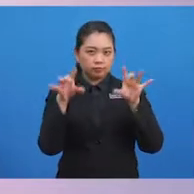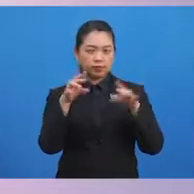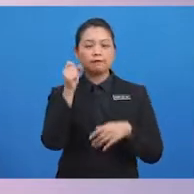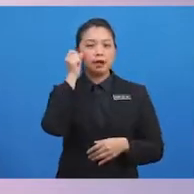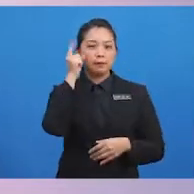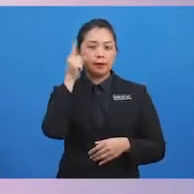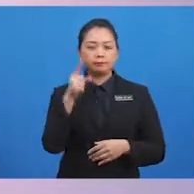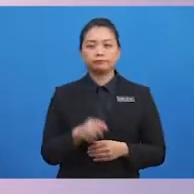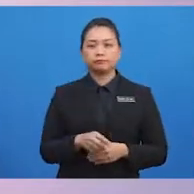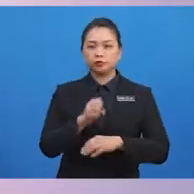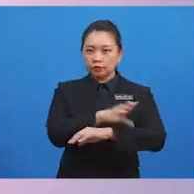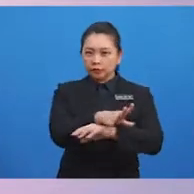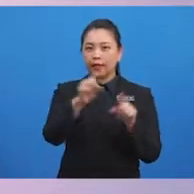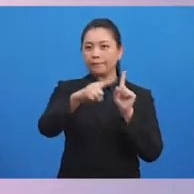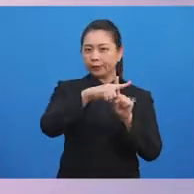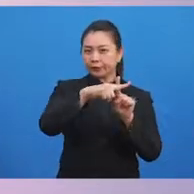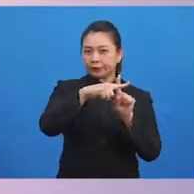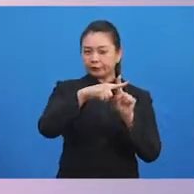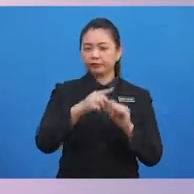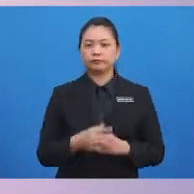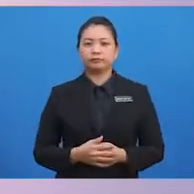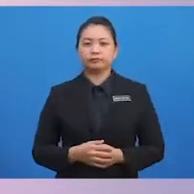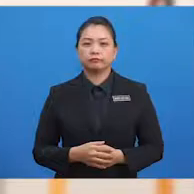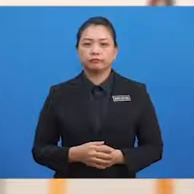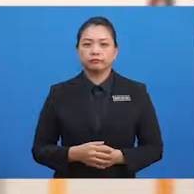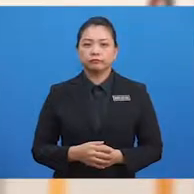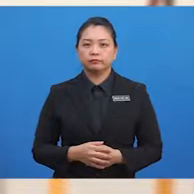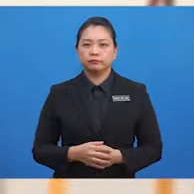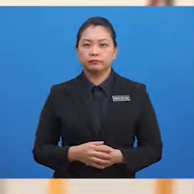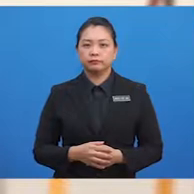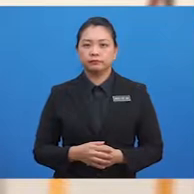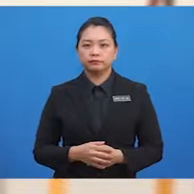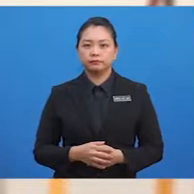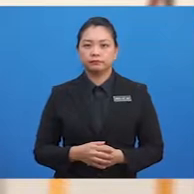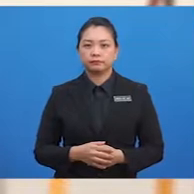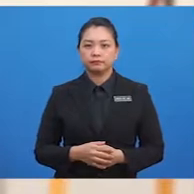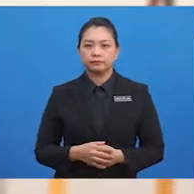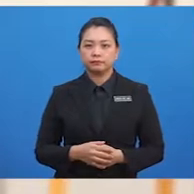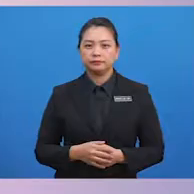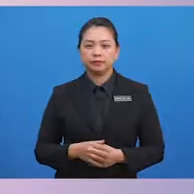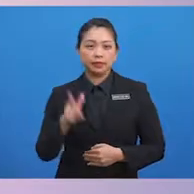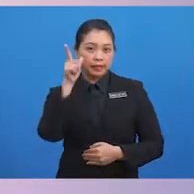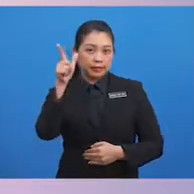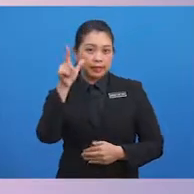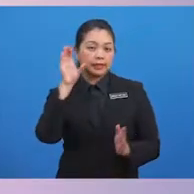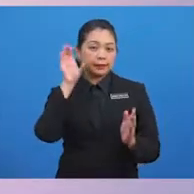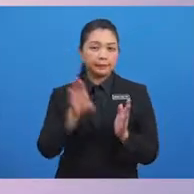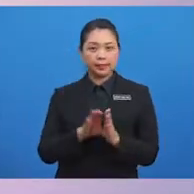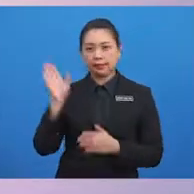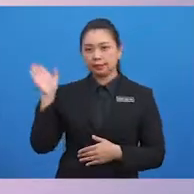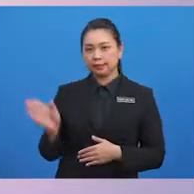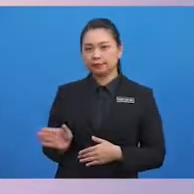kesan positif tutur kata dan tingkat laku. Murid-murid, lihat gambar ini.